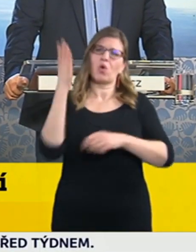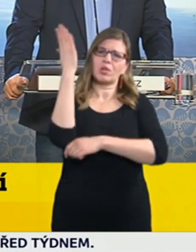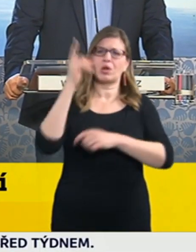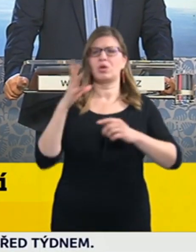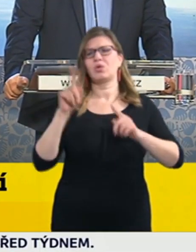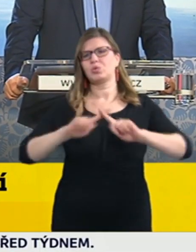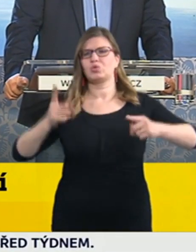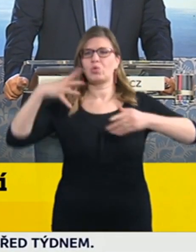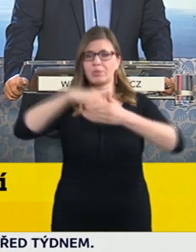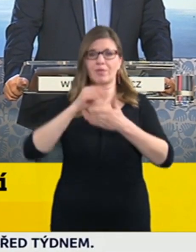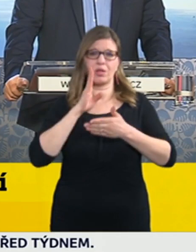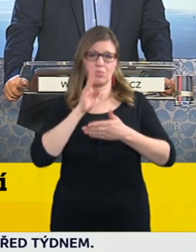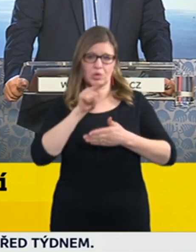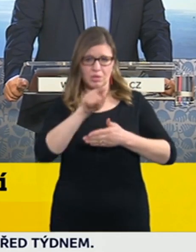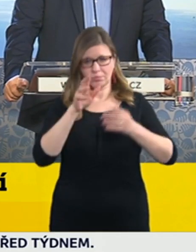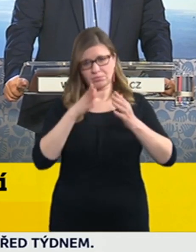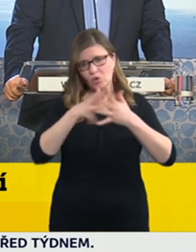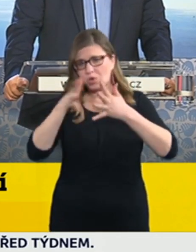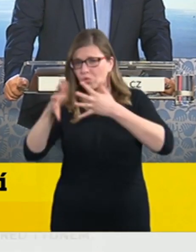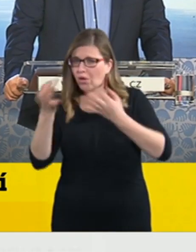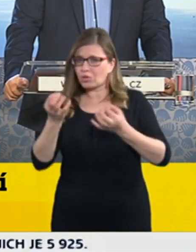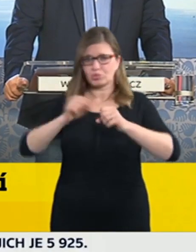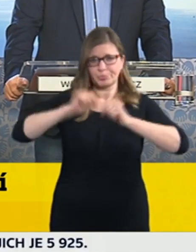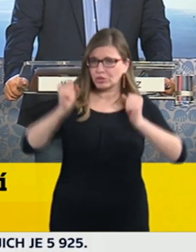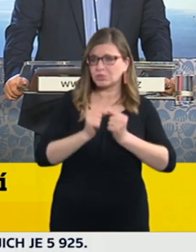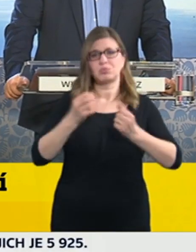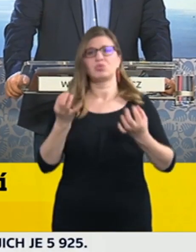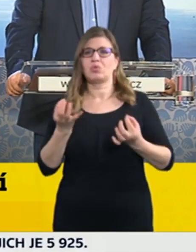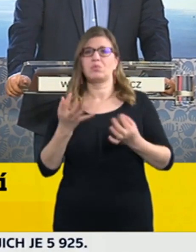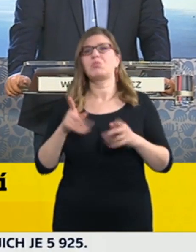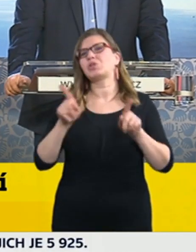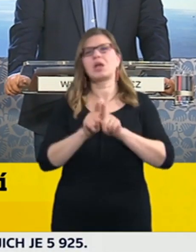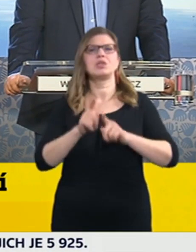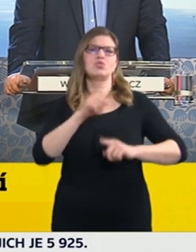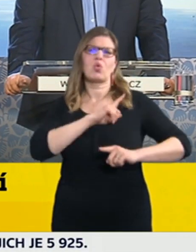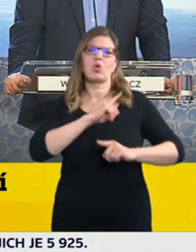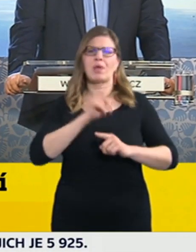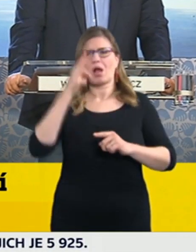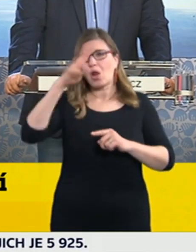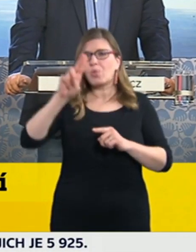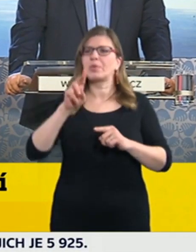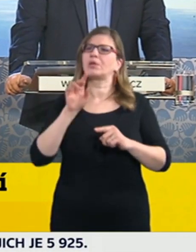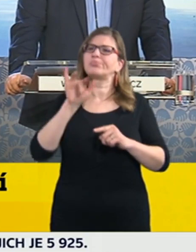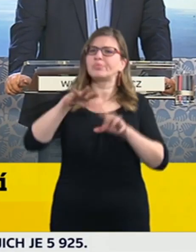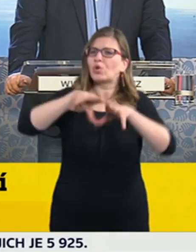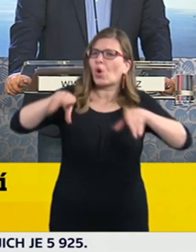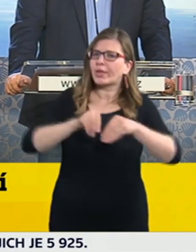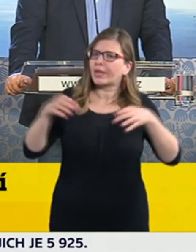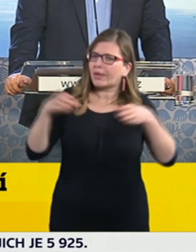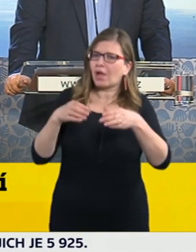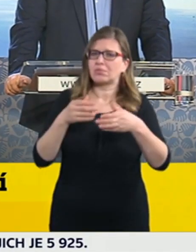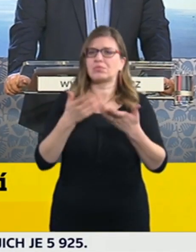jestli budete i kontrolovat například ty soukromé chaty, jestli tam jsou opravdu ubytováni, nebo jestli tam pobývají opravdu členové jedné